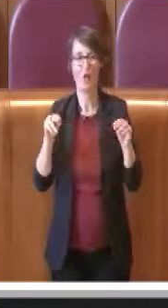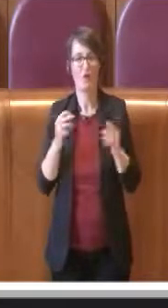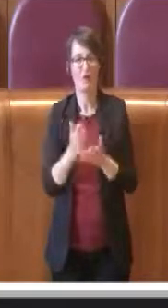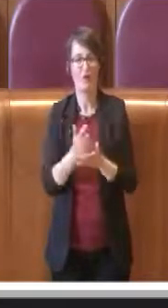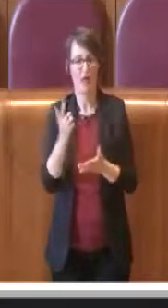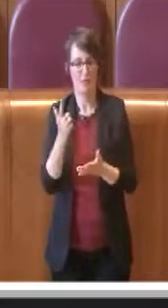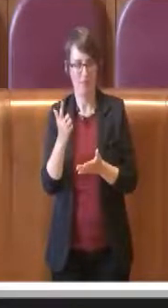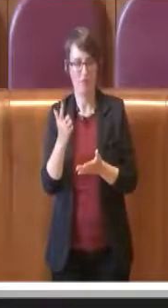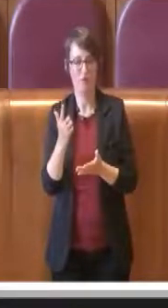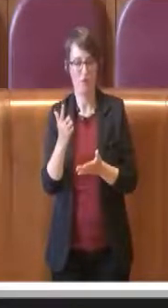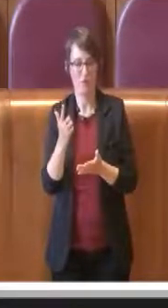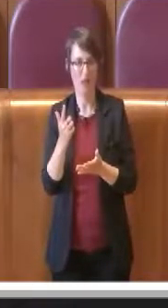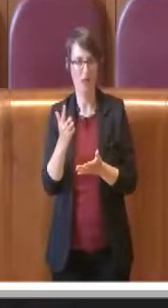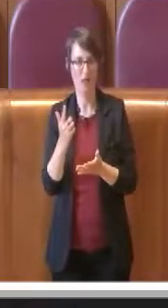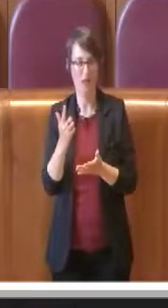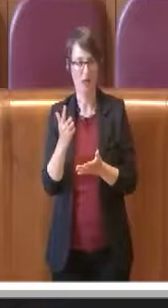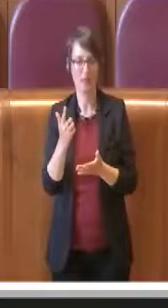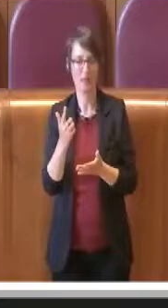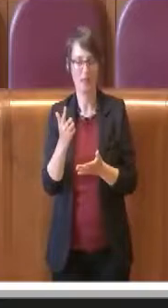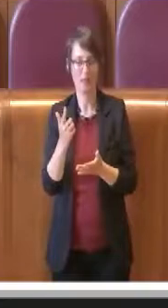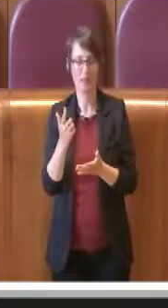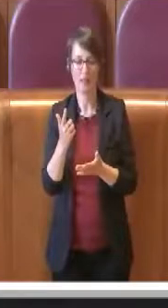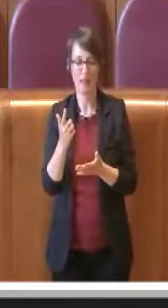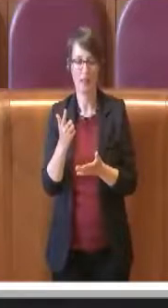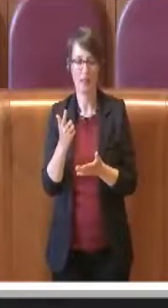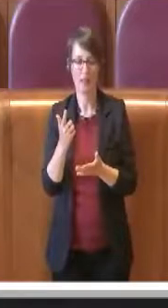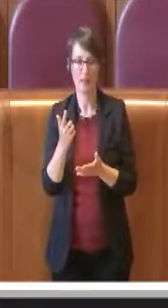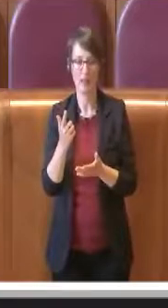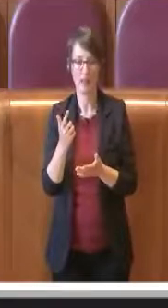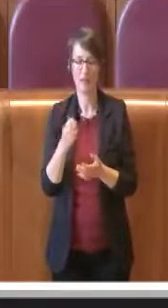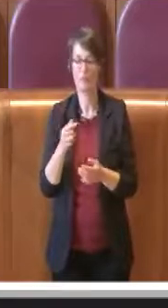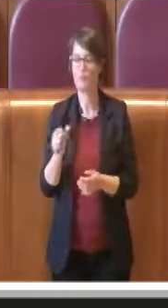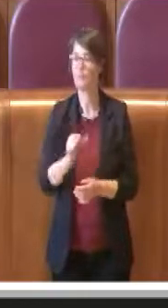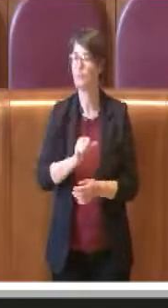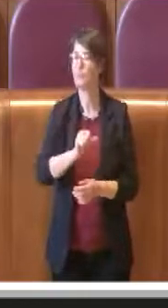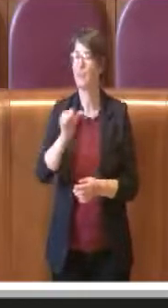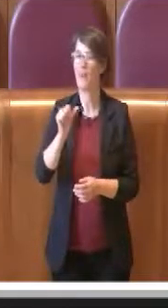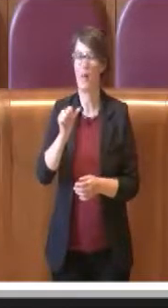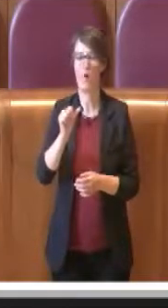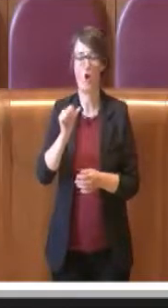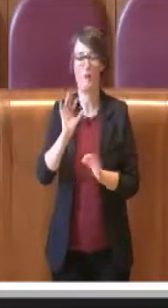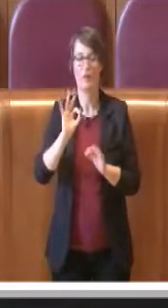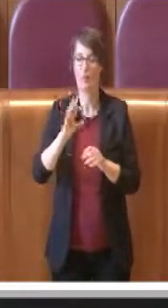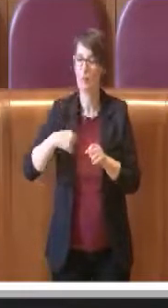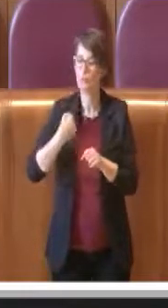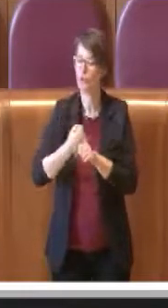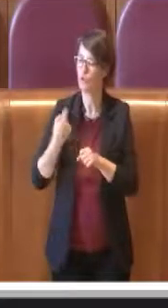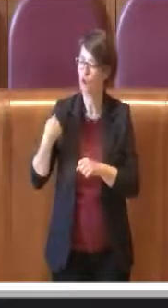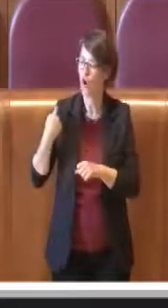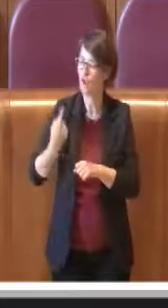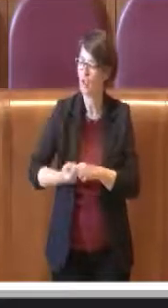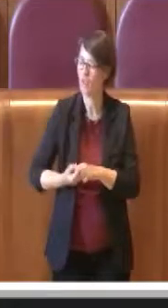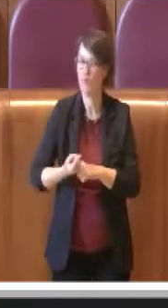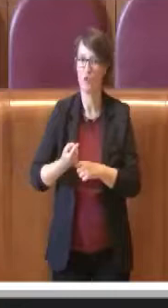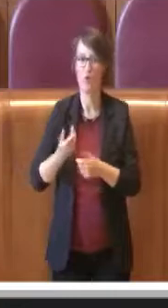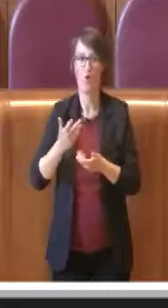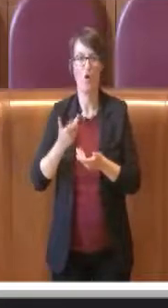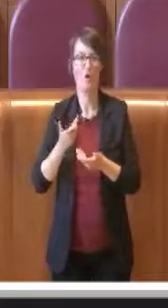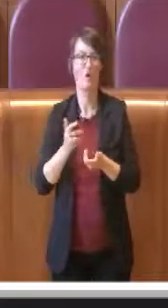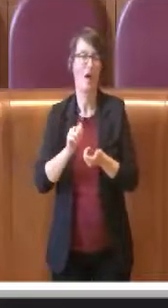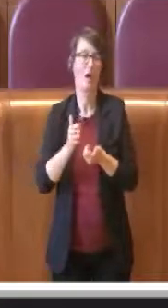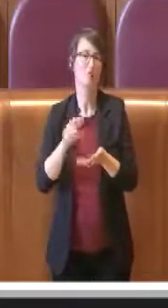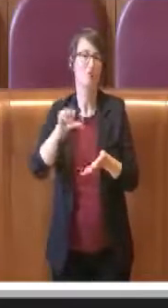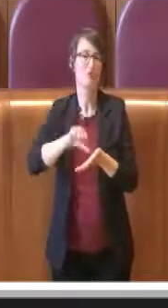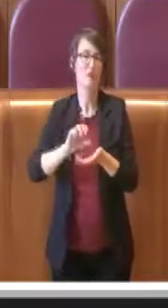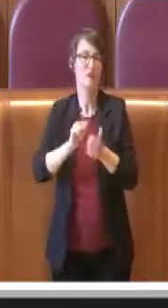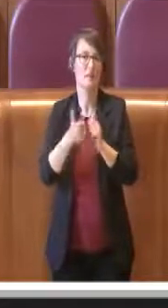approviamo per la prima volta, questo nella storia dei centri sportivi municipali, approviamo un elenco di tutte